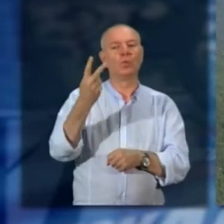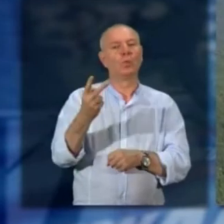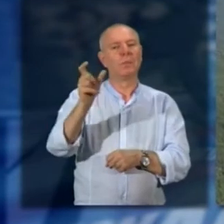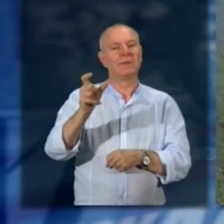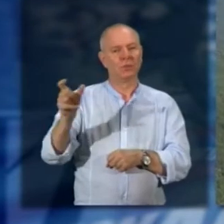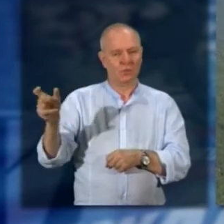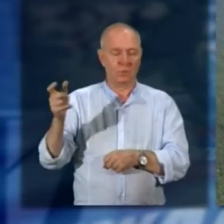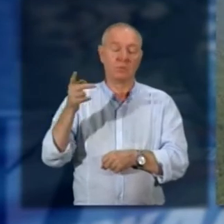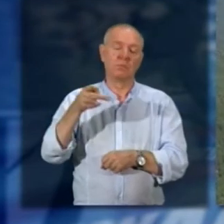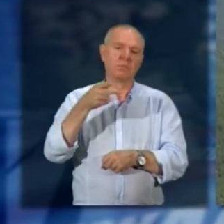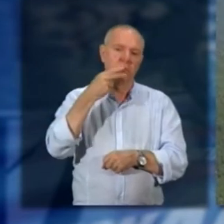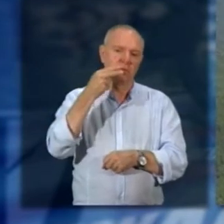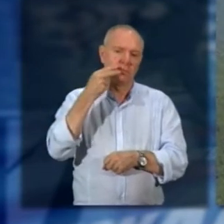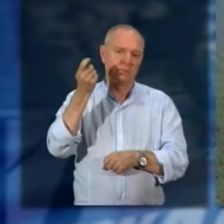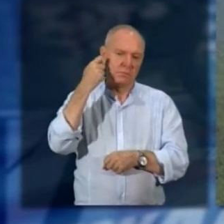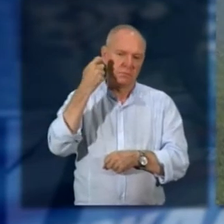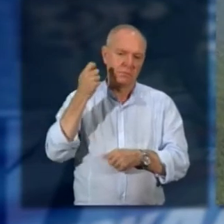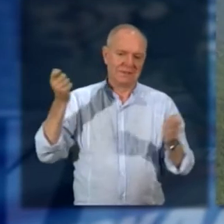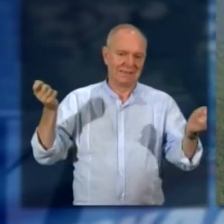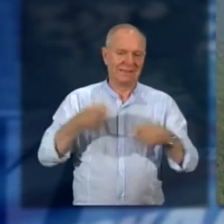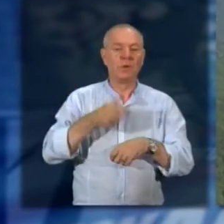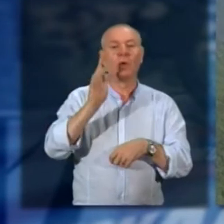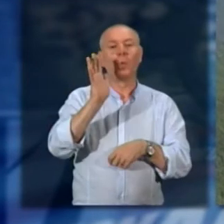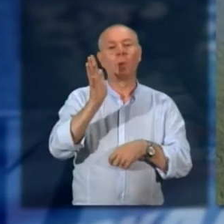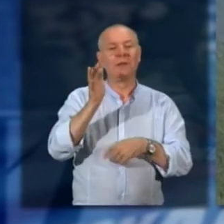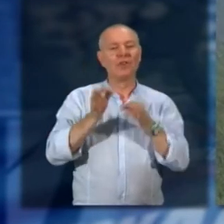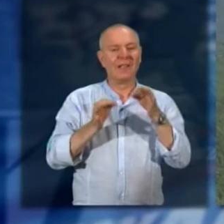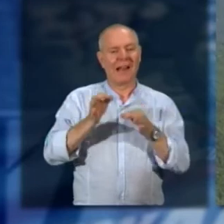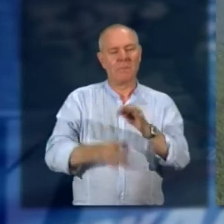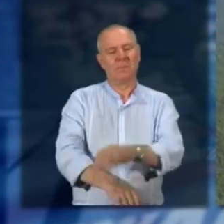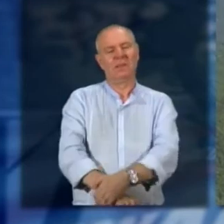persone come assuntori di droghe. Questrando 15 grammi di marijuana.